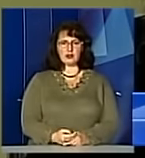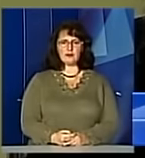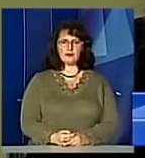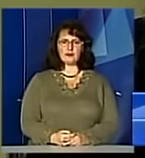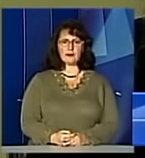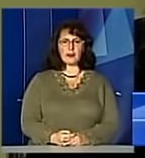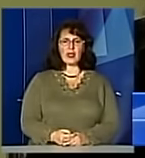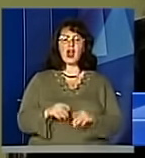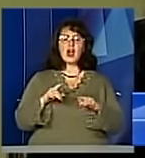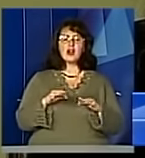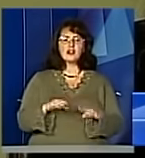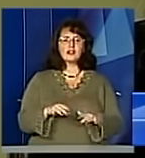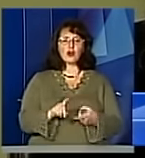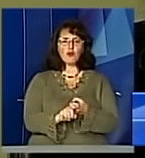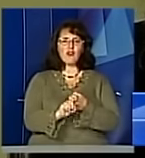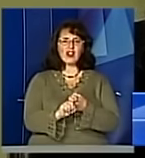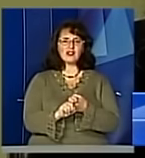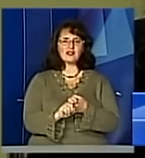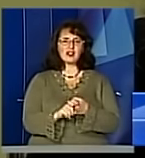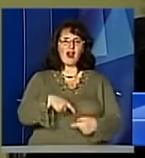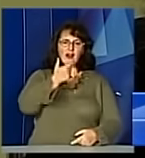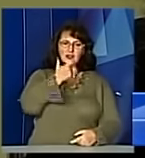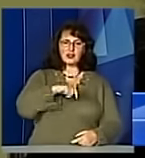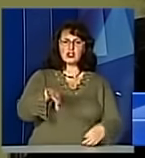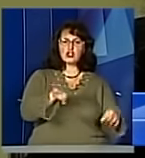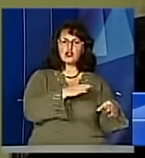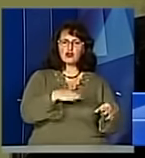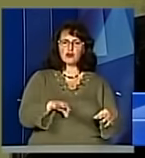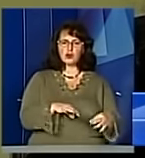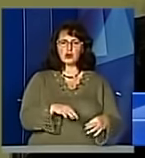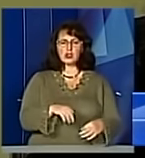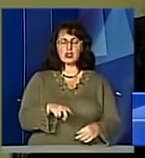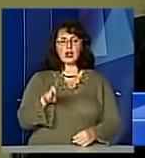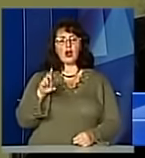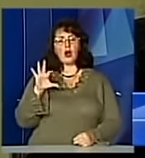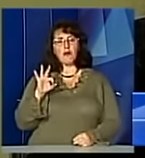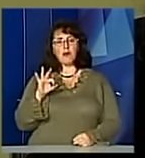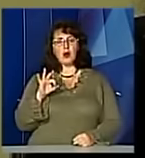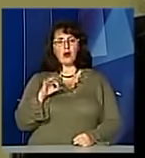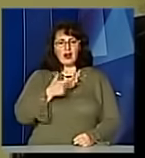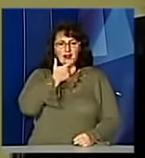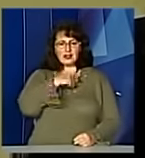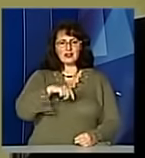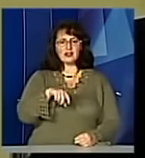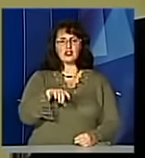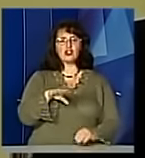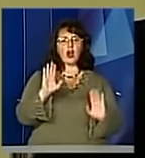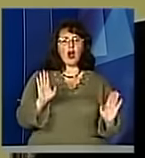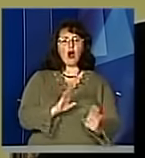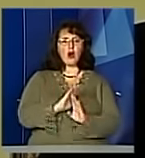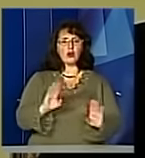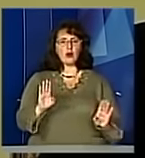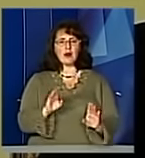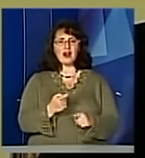проєкт пов'язаний з класичною музикою, тому що український класичний романс – це основа всього українського